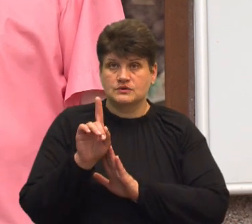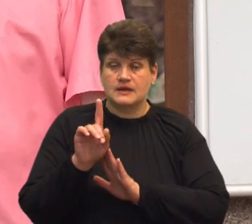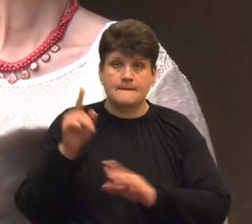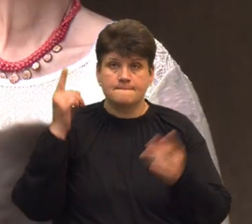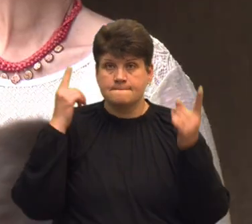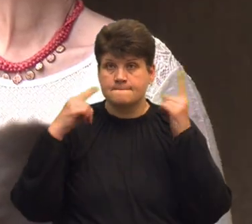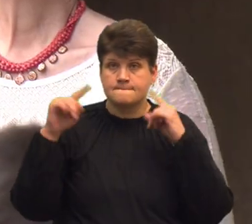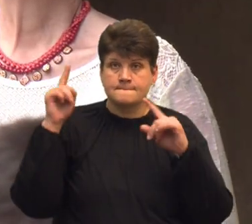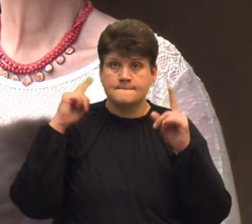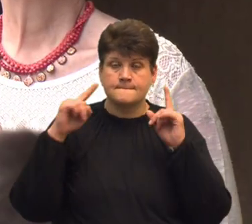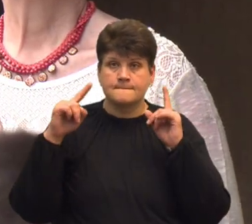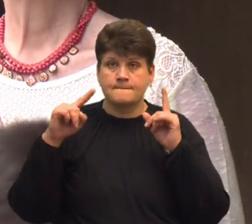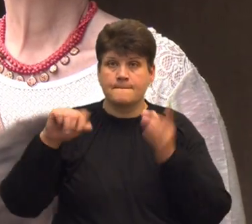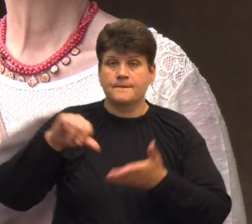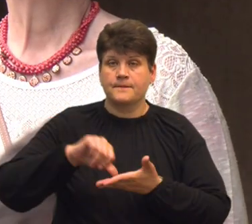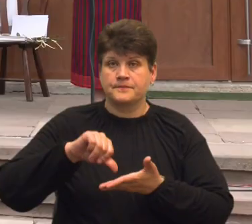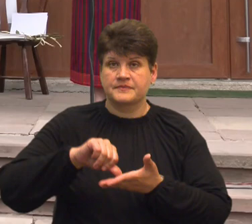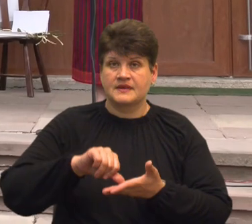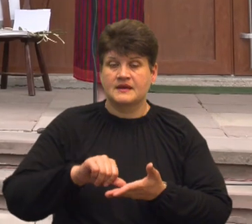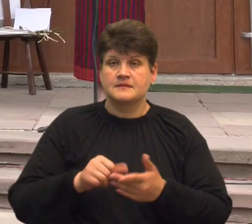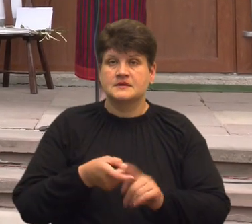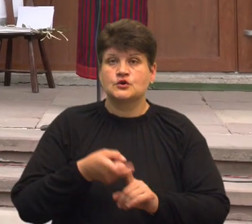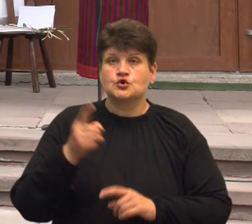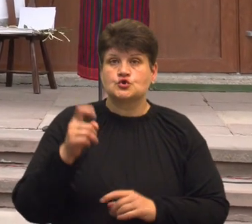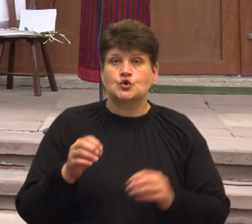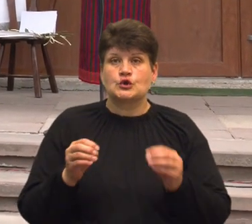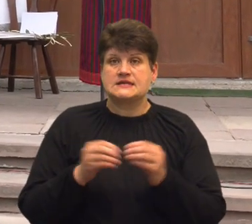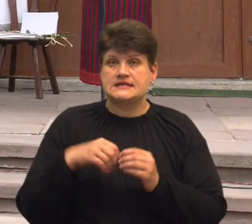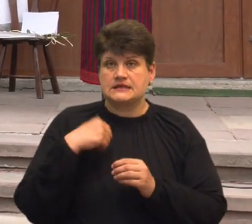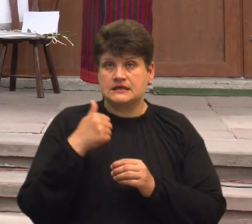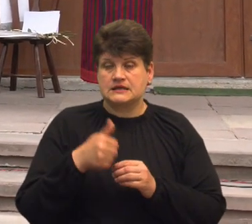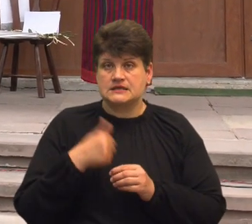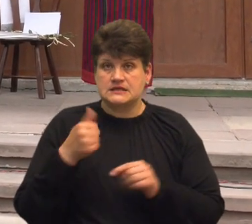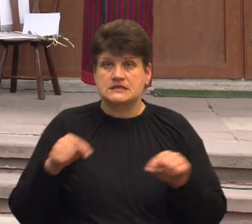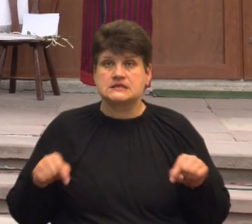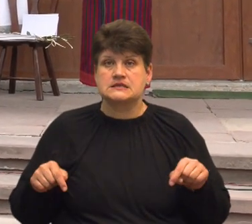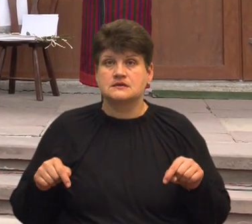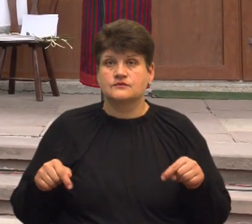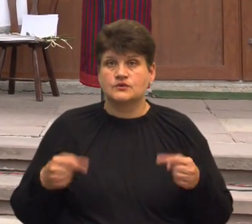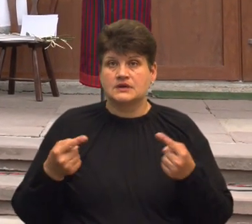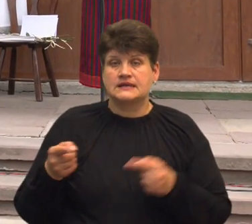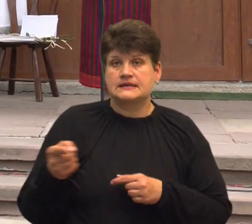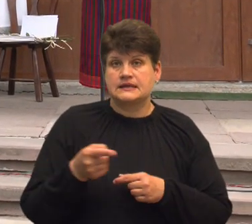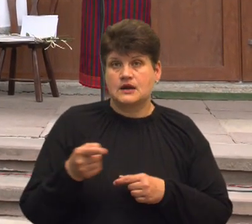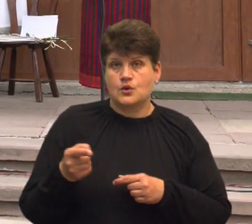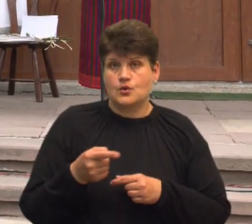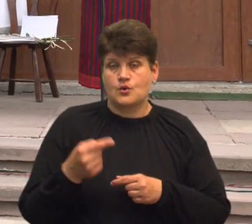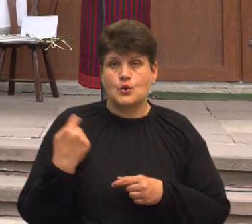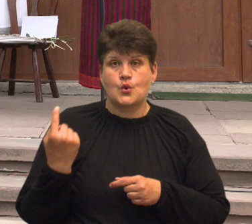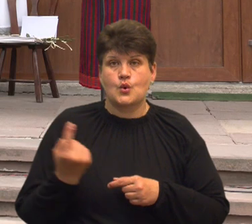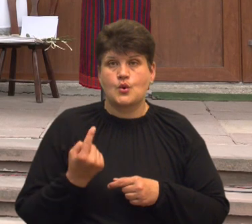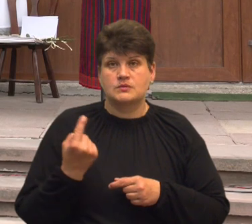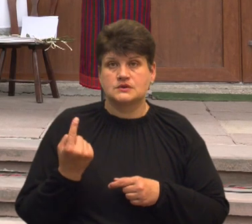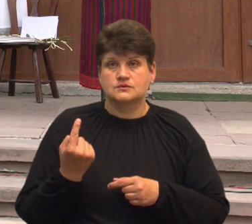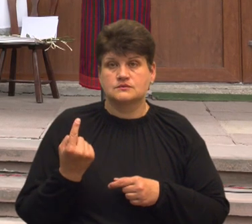іпрезу, присвячену 110-й річниці заснування Тернопільського обласного